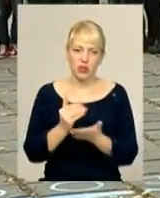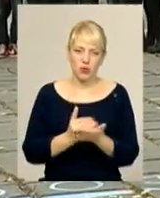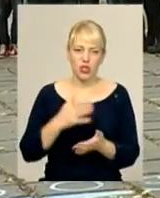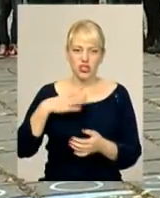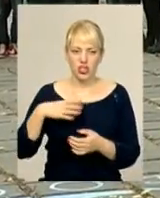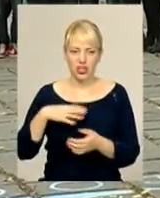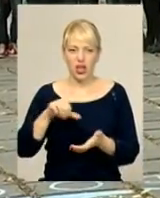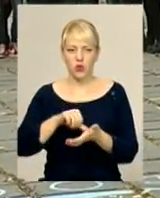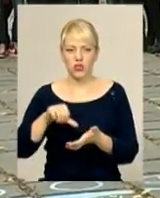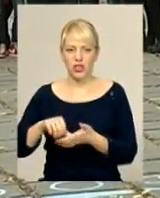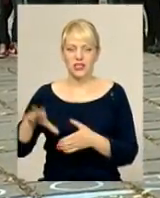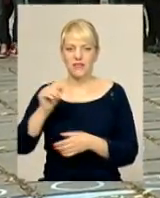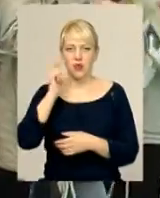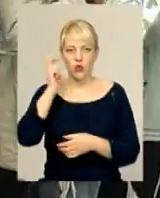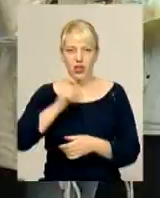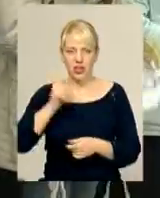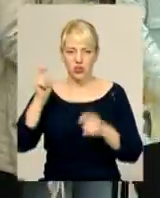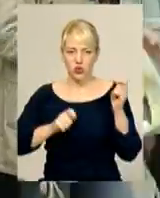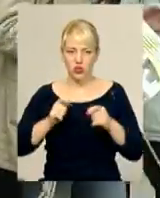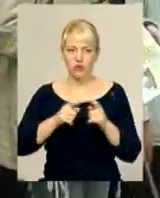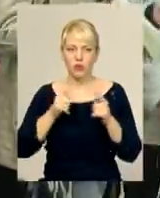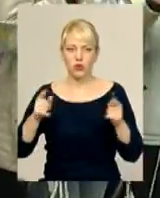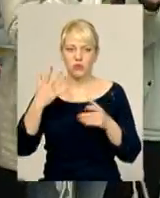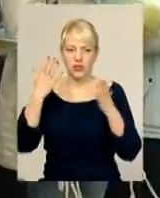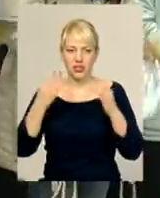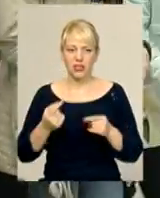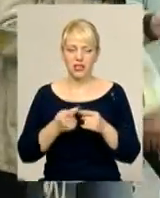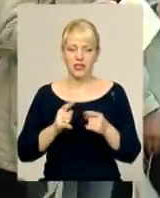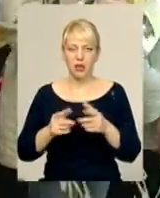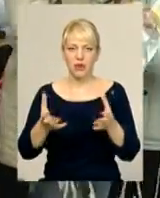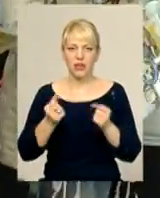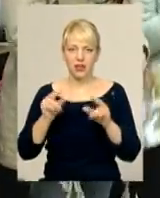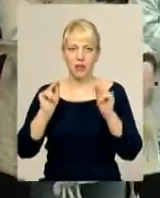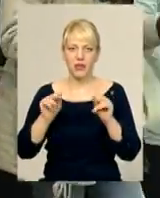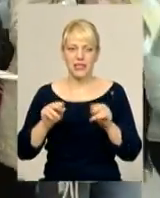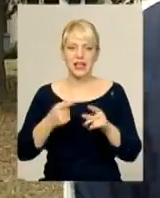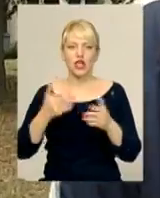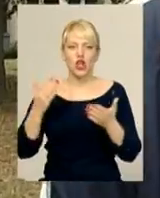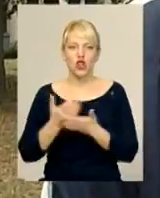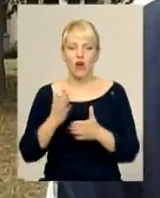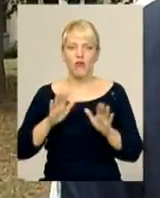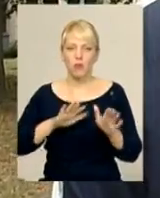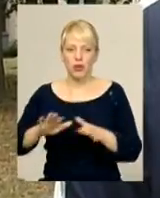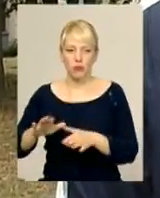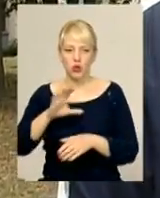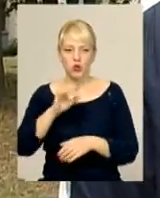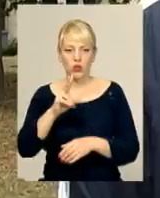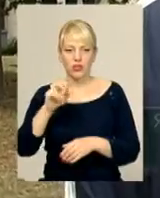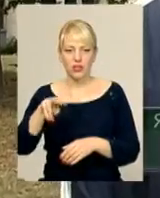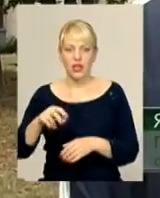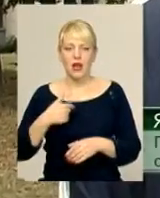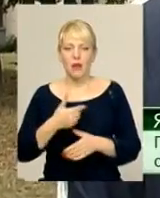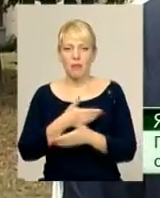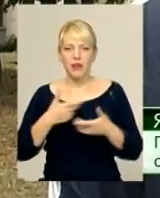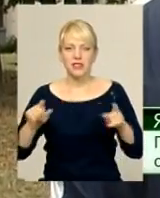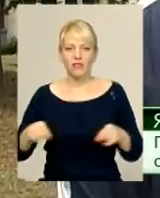чекає на учасників всеукраїнського зльоту впродовж п'яти днів. Це і прийняття присяги новоприбулих «Соколів». Ми створюємо самоврядну